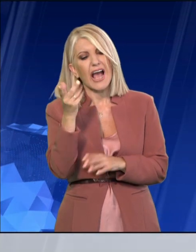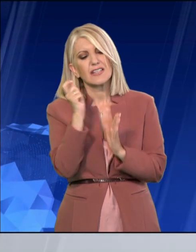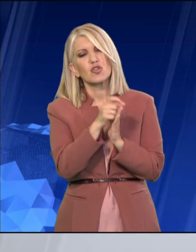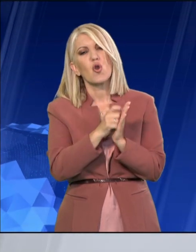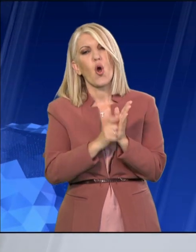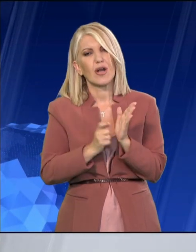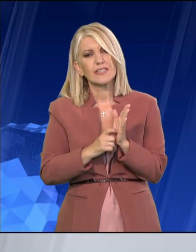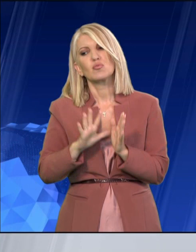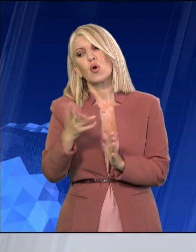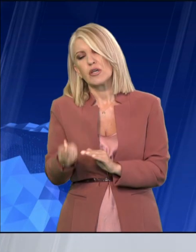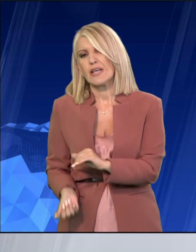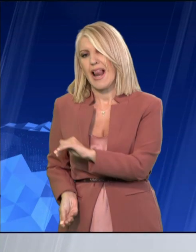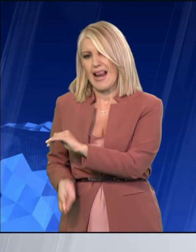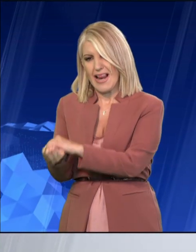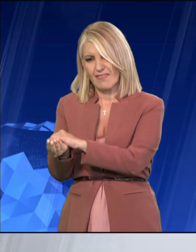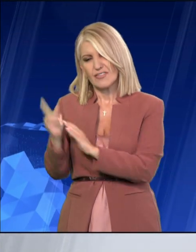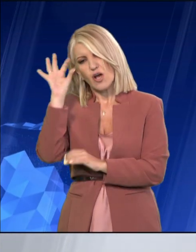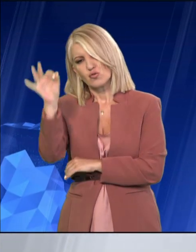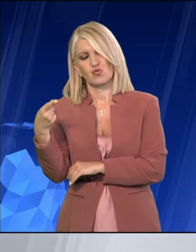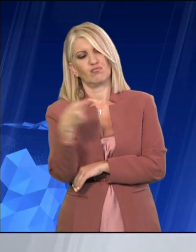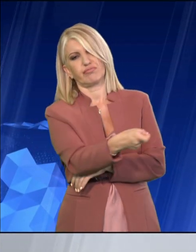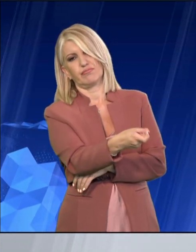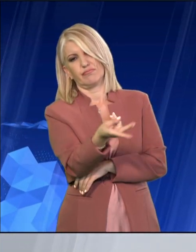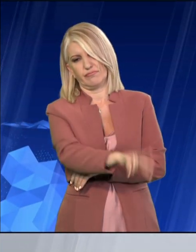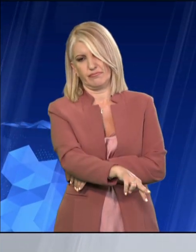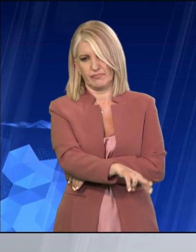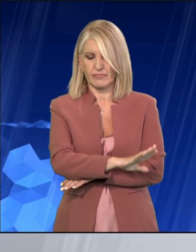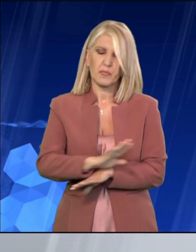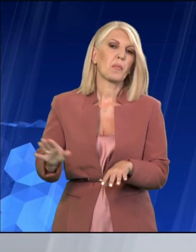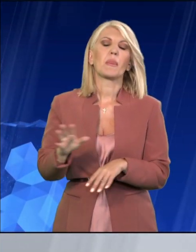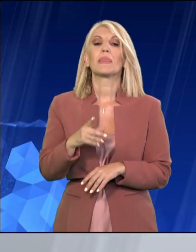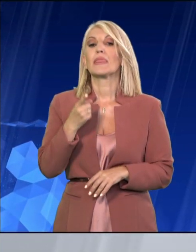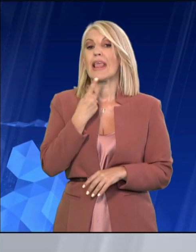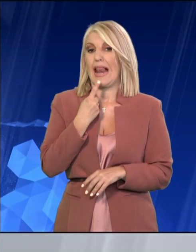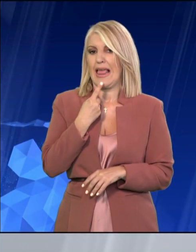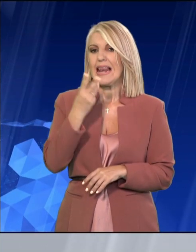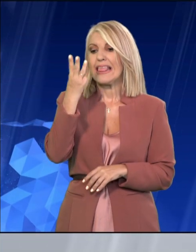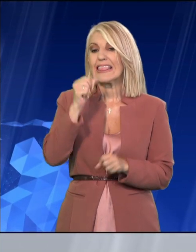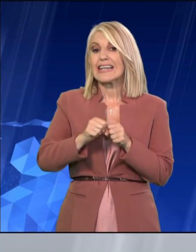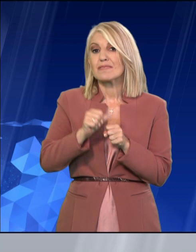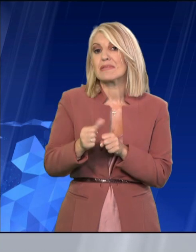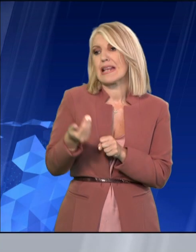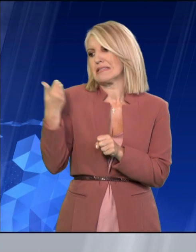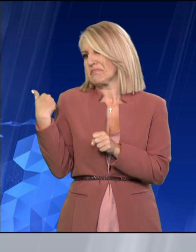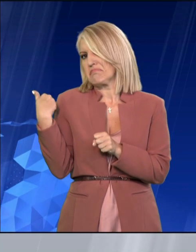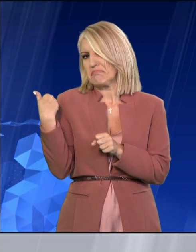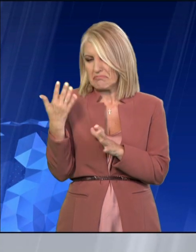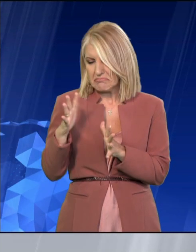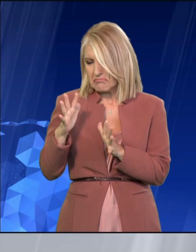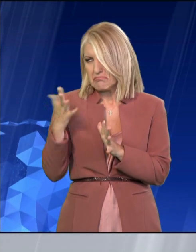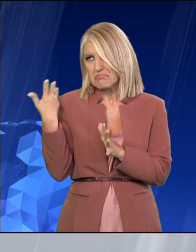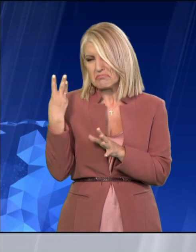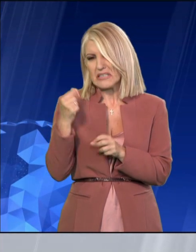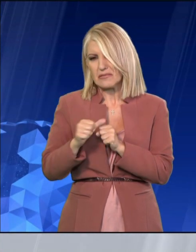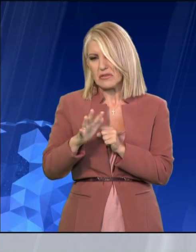επρόκειτο για εκτέλεση συμβολέου θανάτου. Πηγές αναφέρουν πως πριν από τρεις μήνες ένας φίλος του θύματος είχε επίσης δολοφονηθεί.